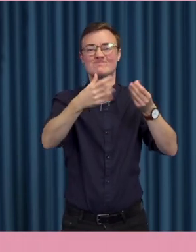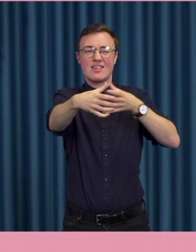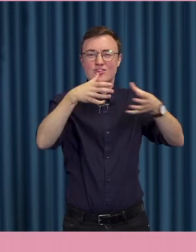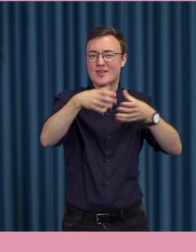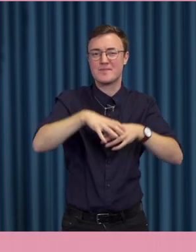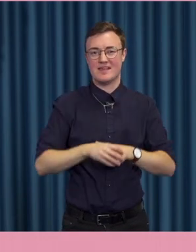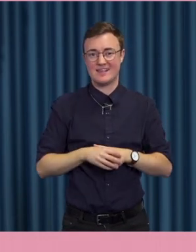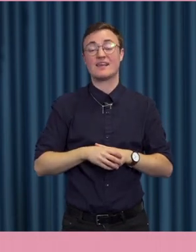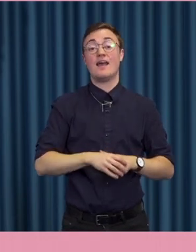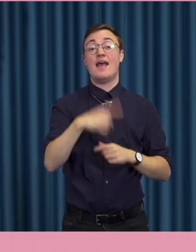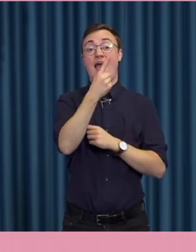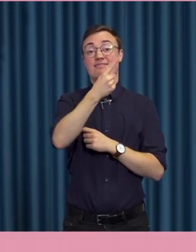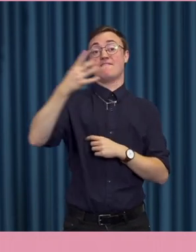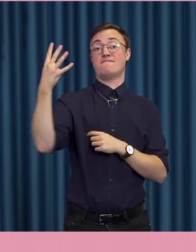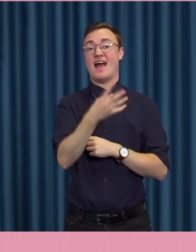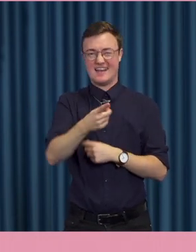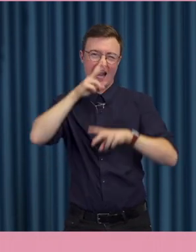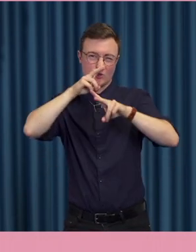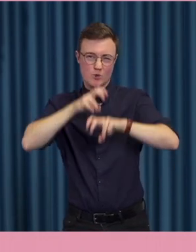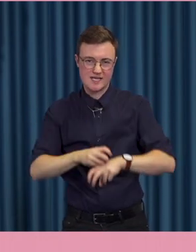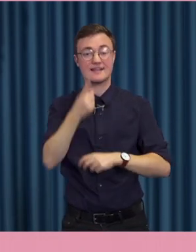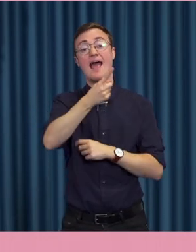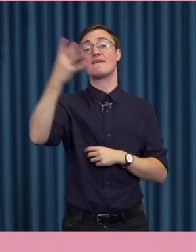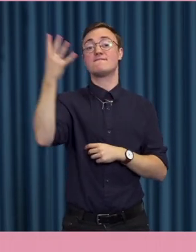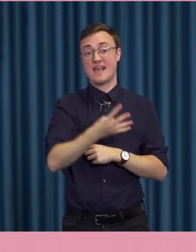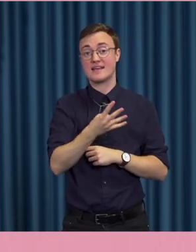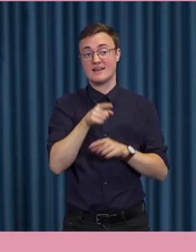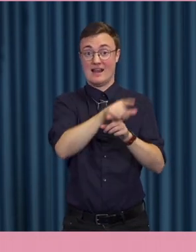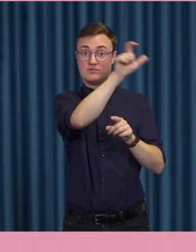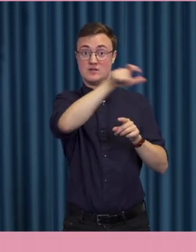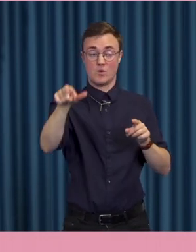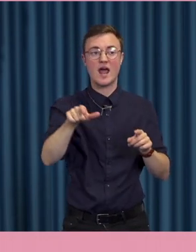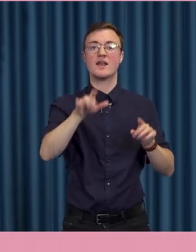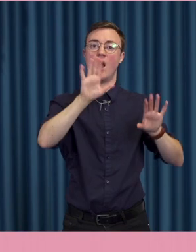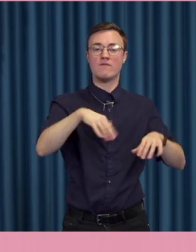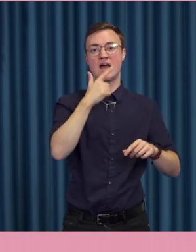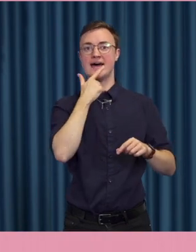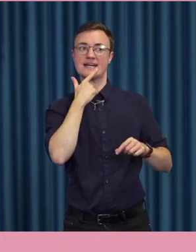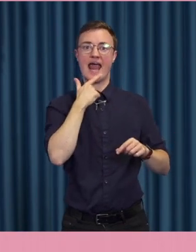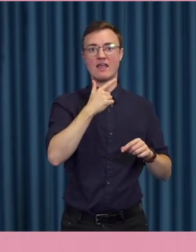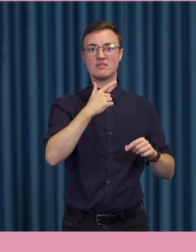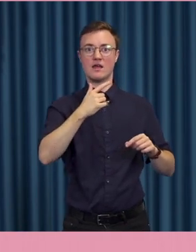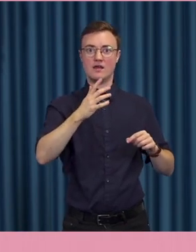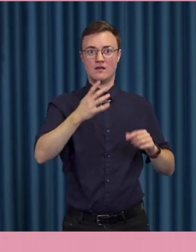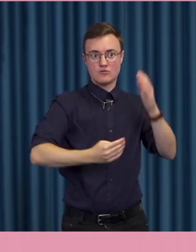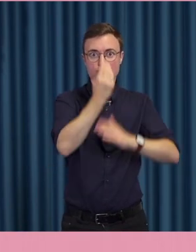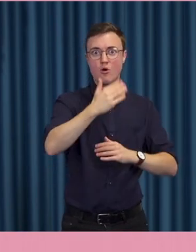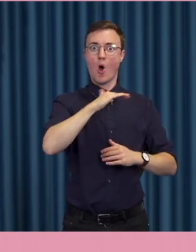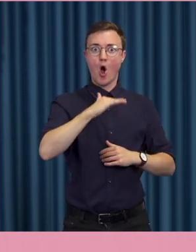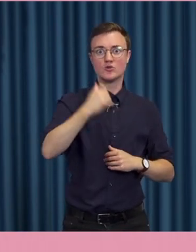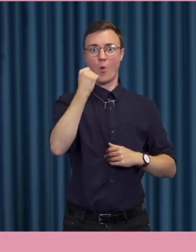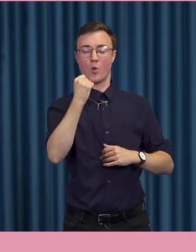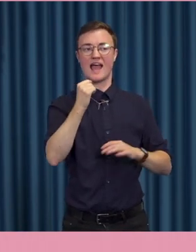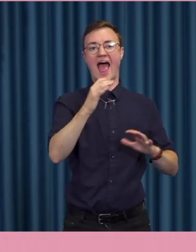fjärdedel av de svarande som av rädsla för hat eller hot avstått från att uttrycka sin politiska åsikt på internet